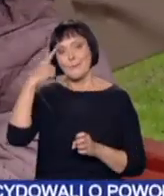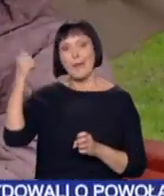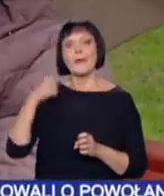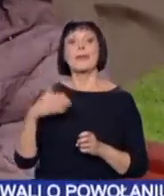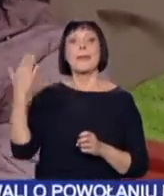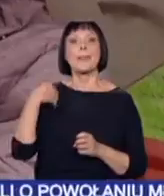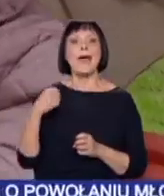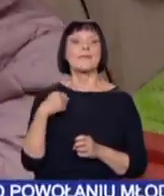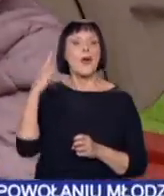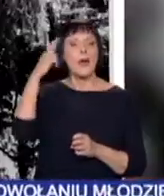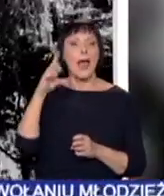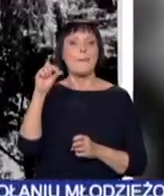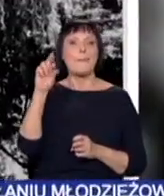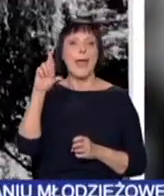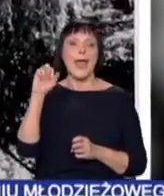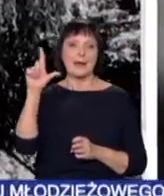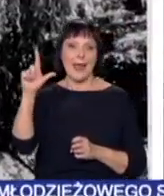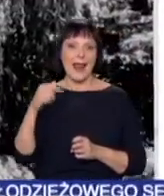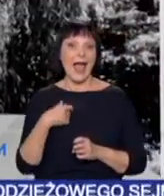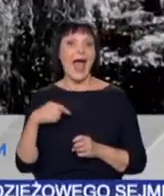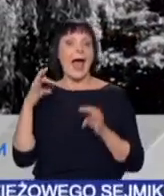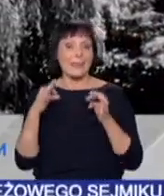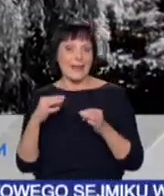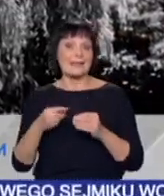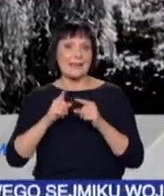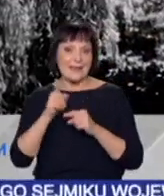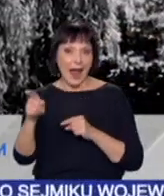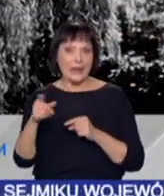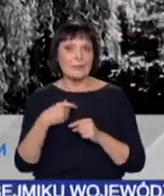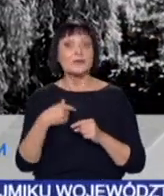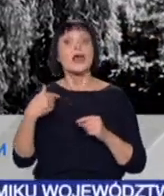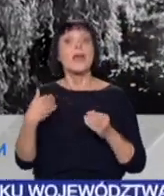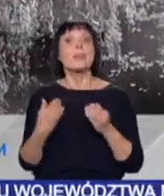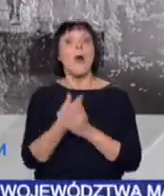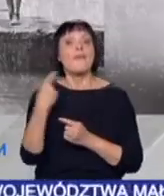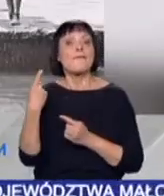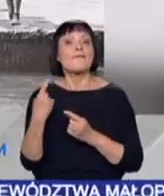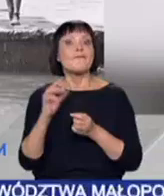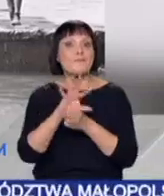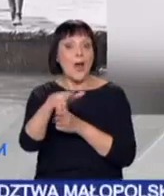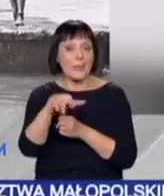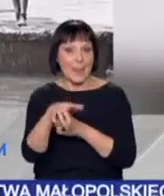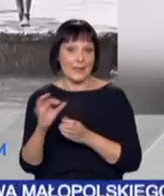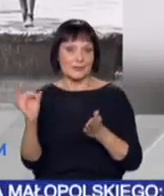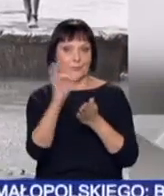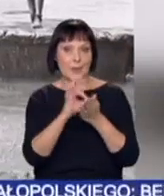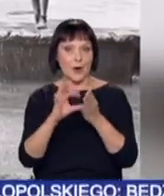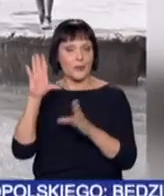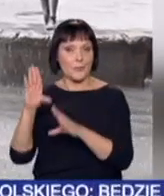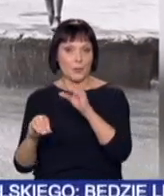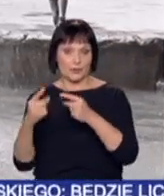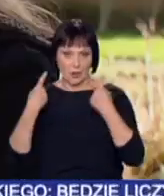-u. Pewnie, że weselej. Teraz mieszkańcy idą o krok dalej. Chcą odnowić nowochódzkie fontanny. Złożyli projekt do budżetu